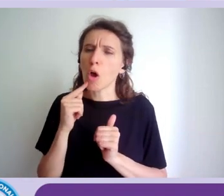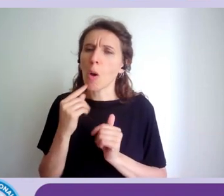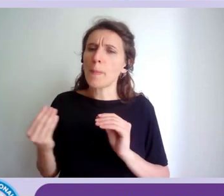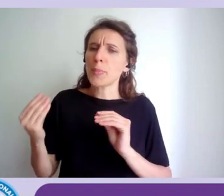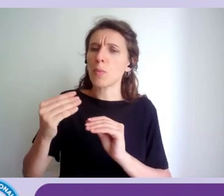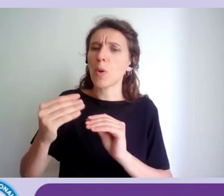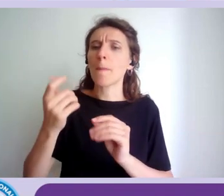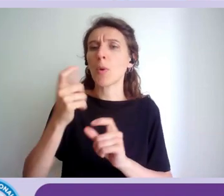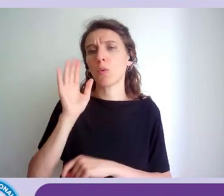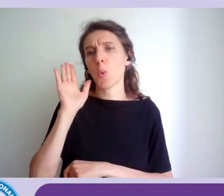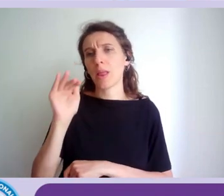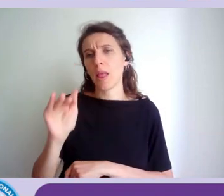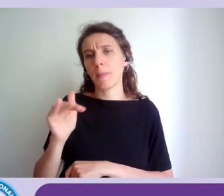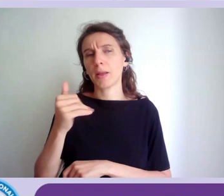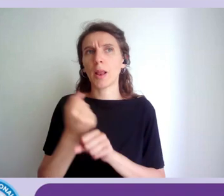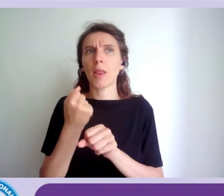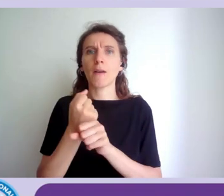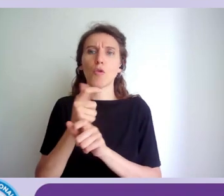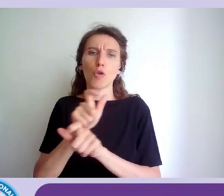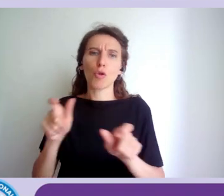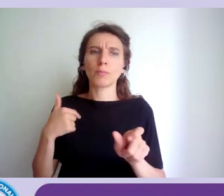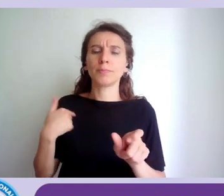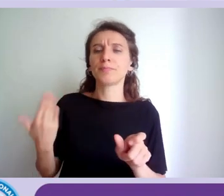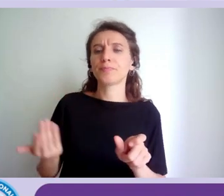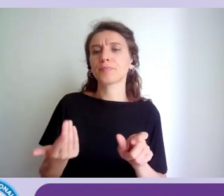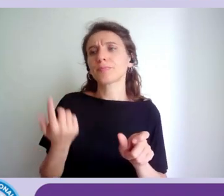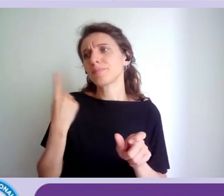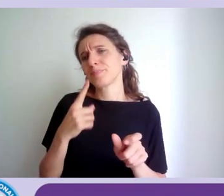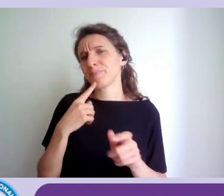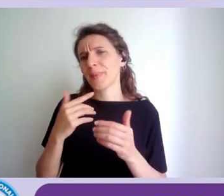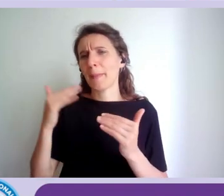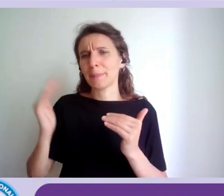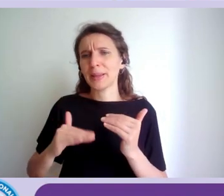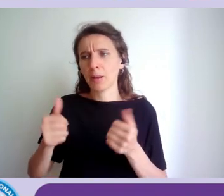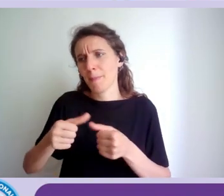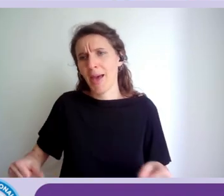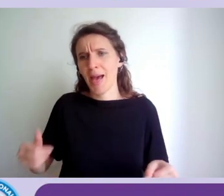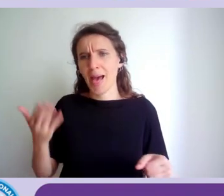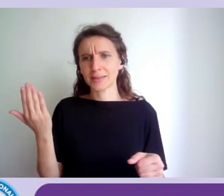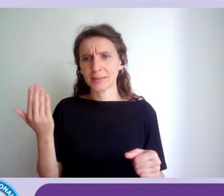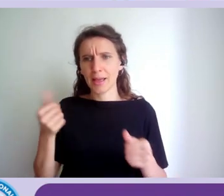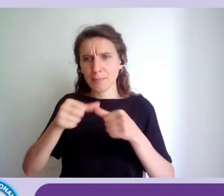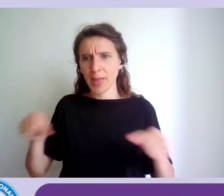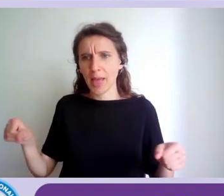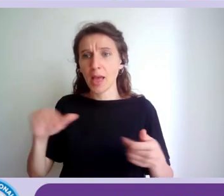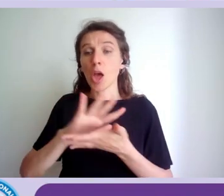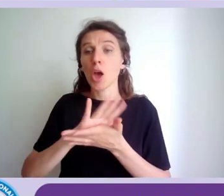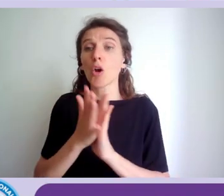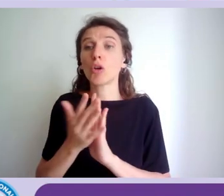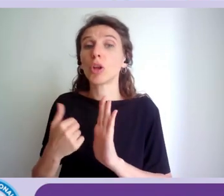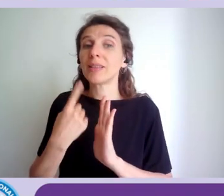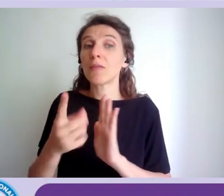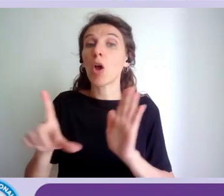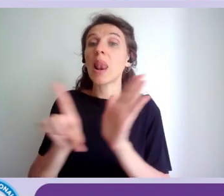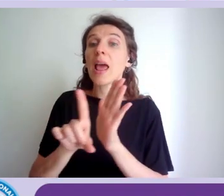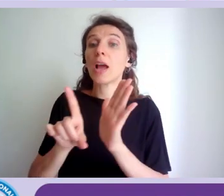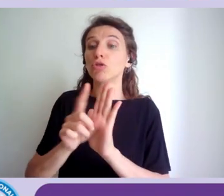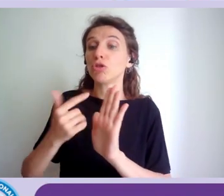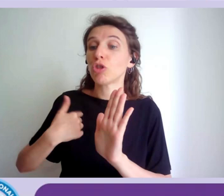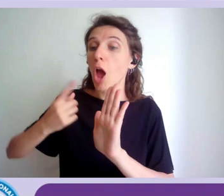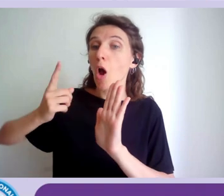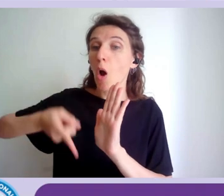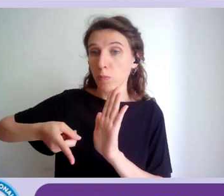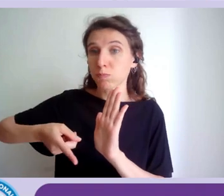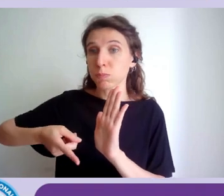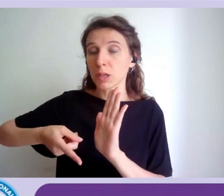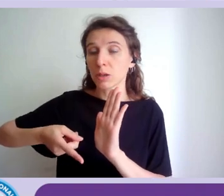quotidianamente con i colleghi diciamo quello è il minimo sindacale mettere su un contratto un obbligo di legge che dice il fornitore